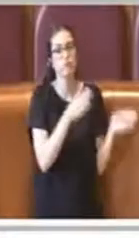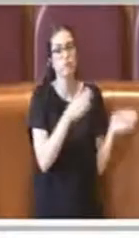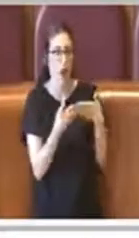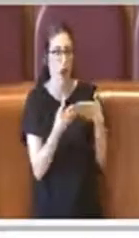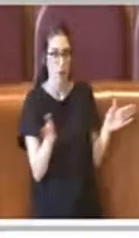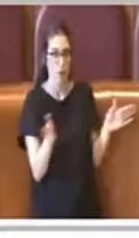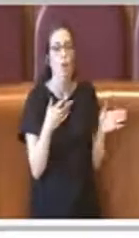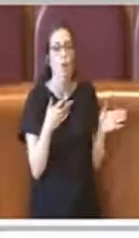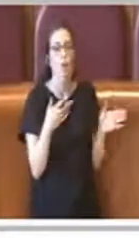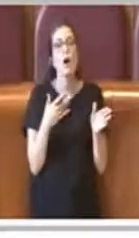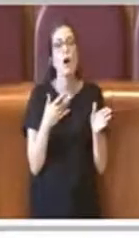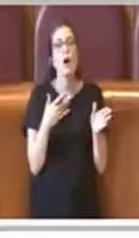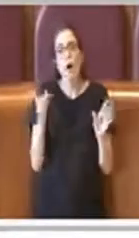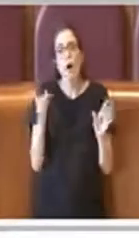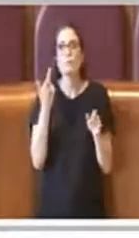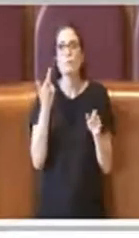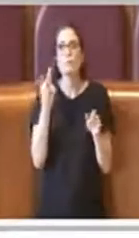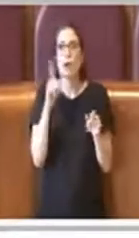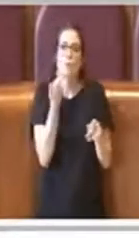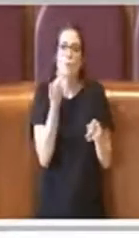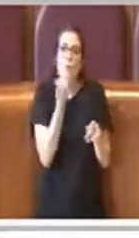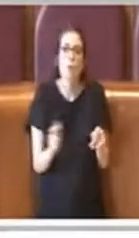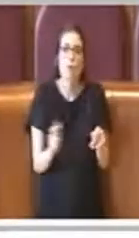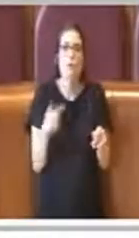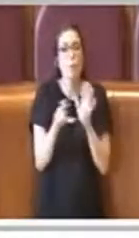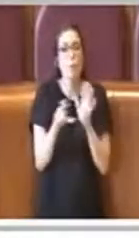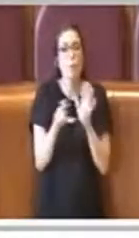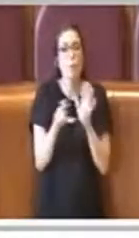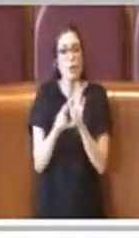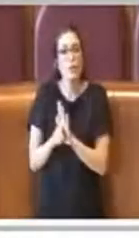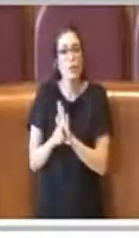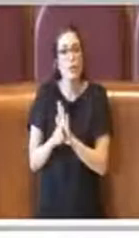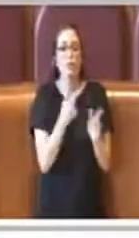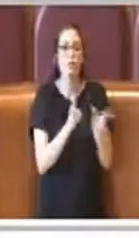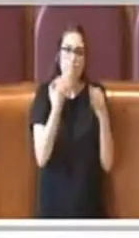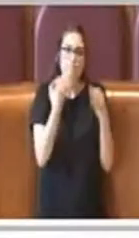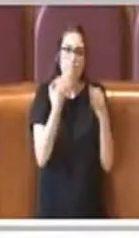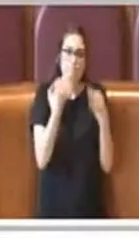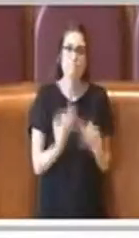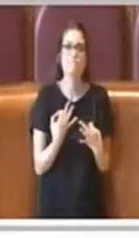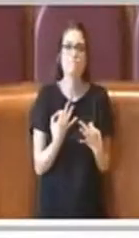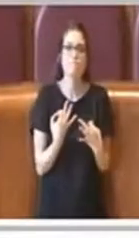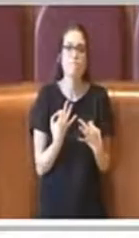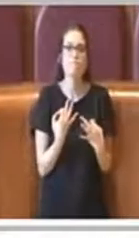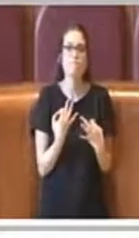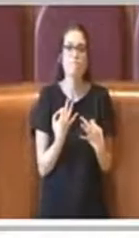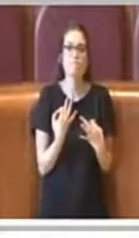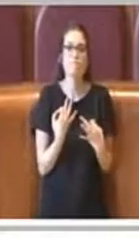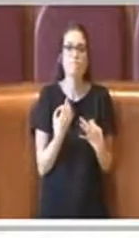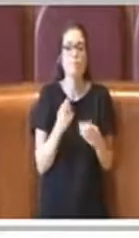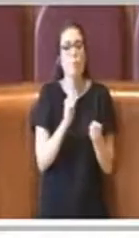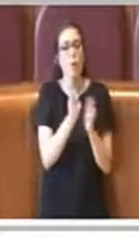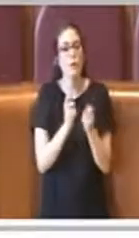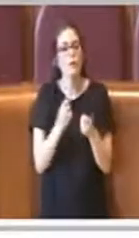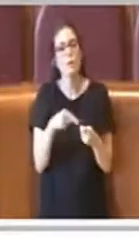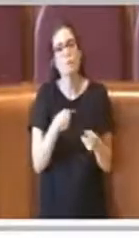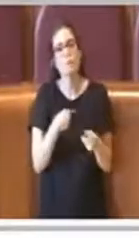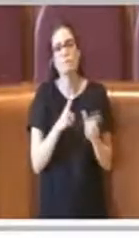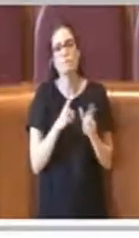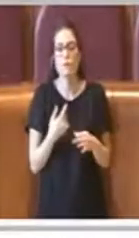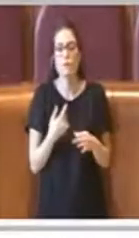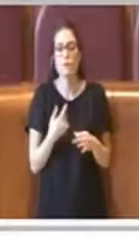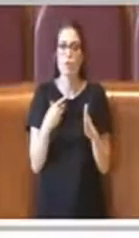lecito fare questo passaggio di apertura, ma anche perché veramente nelle loro motivazioni mi hanno convinto di